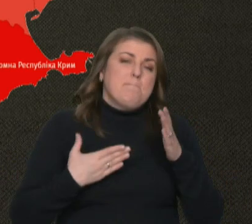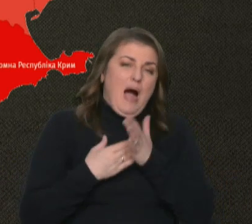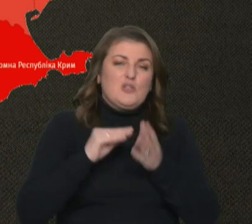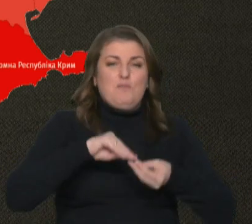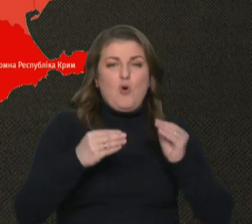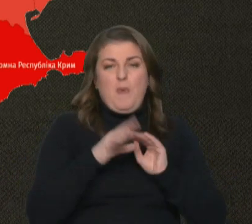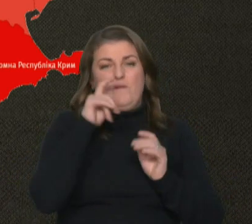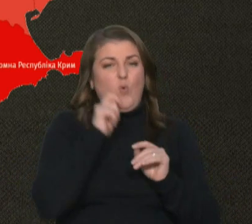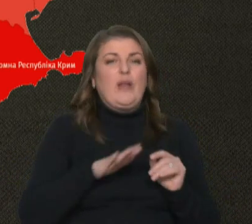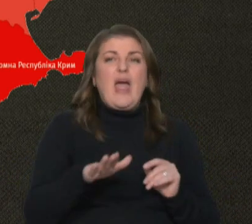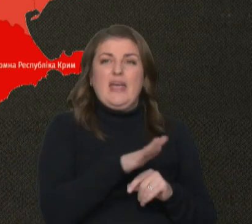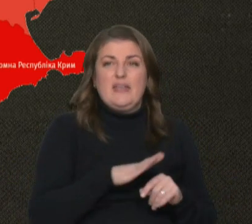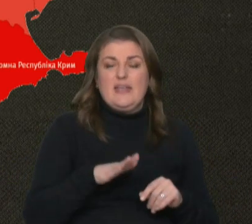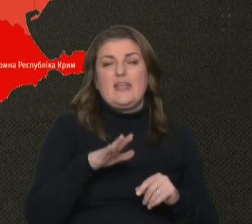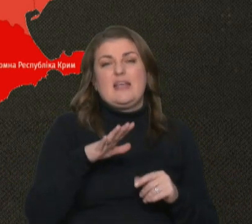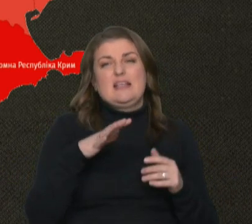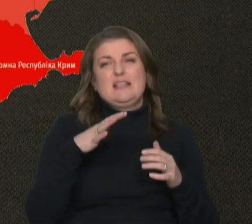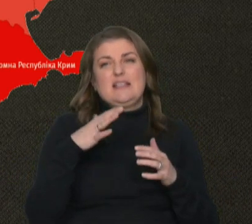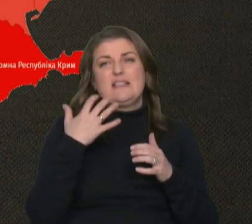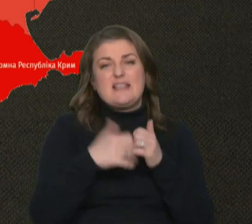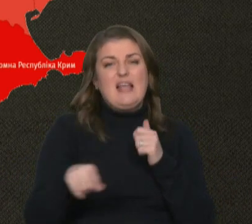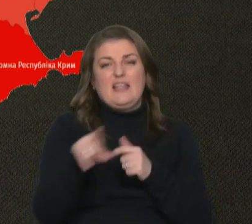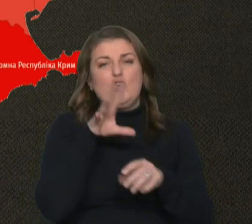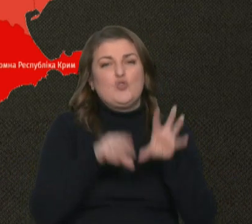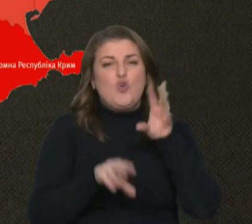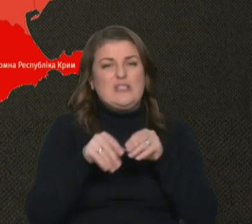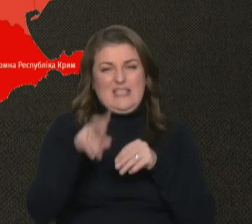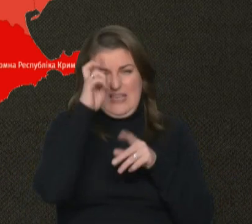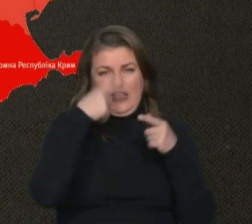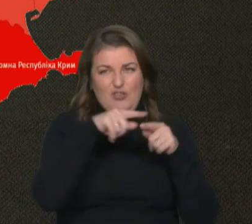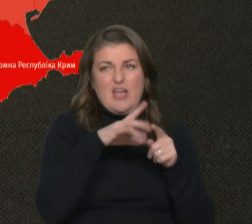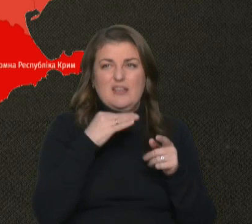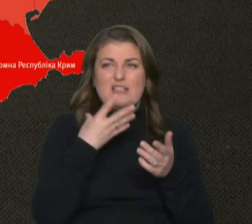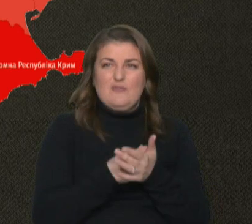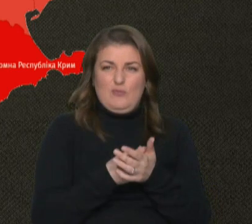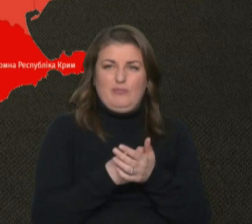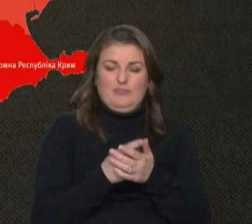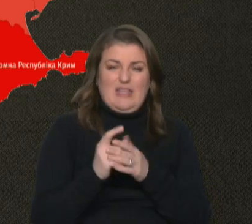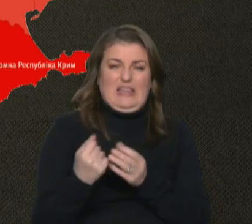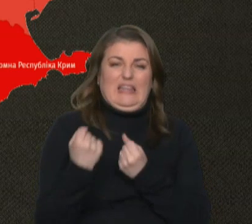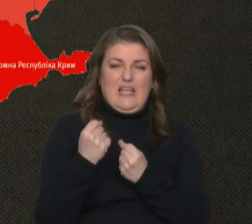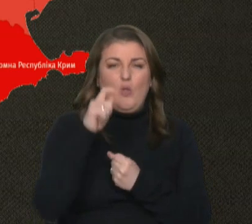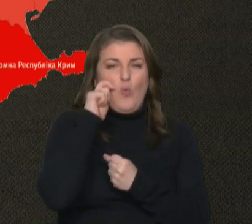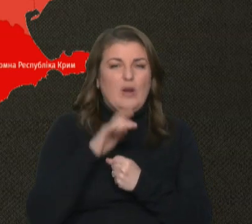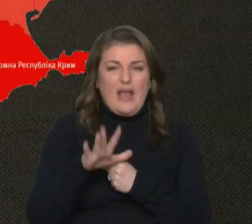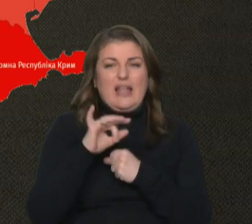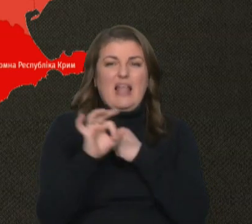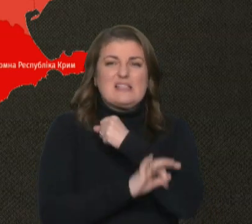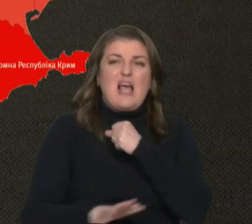Україні серед її сусідів і своєрідного тилу України на Заході.